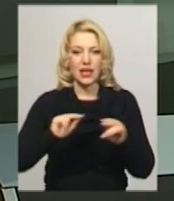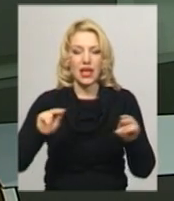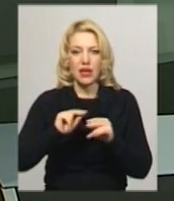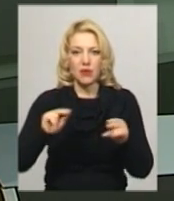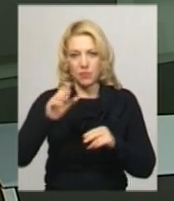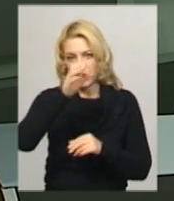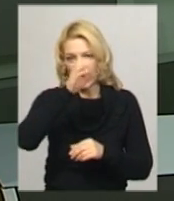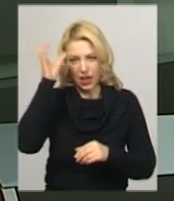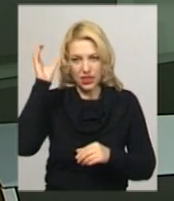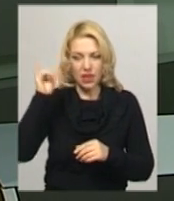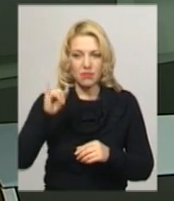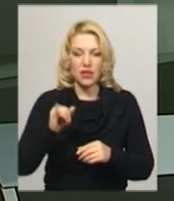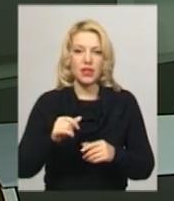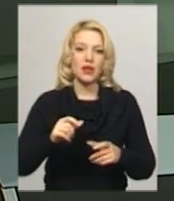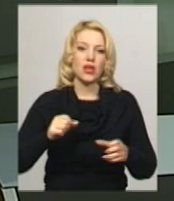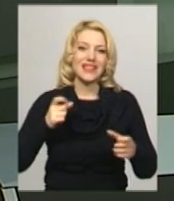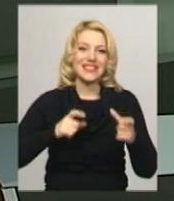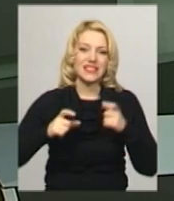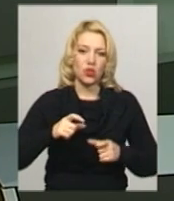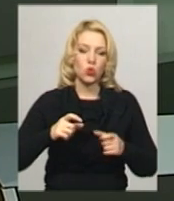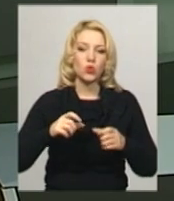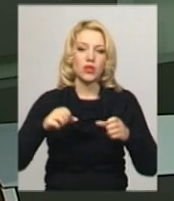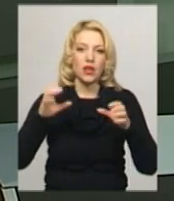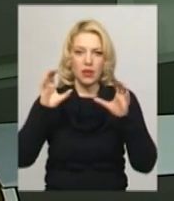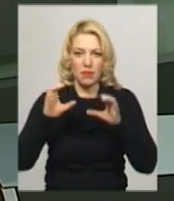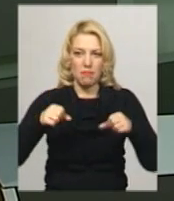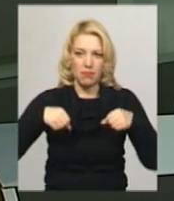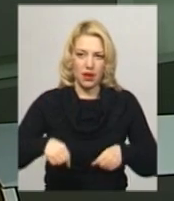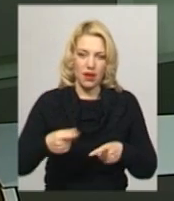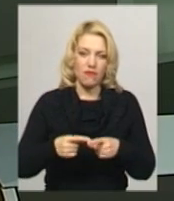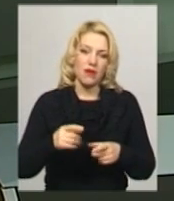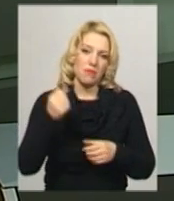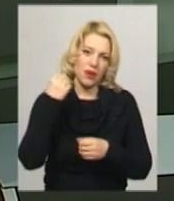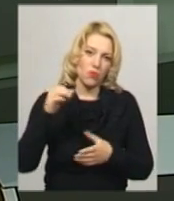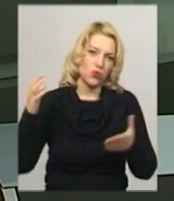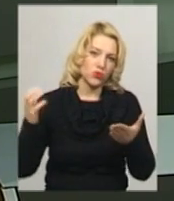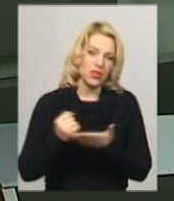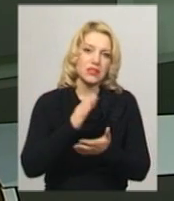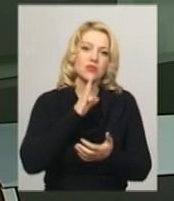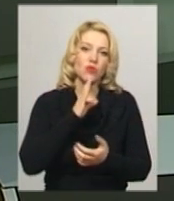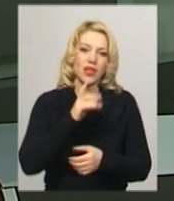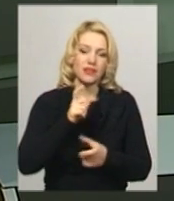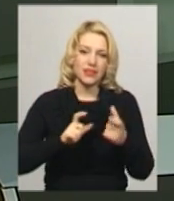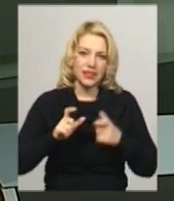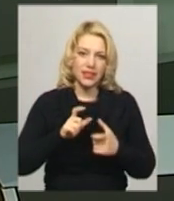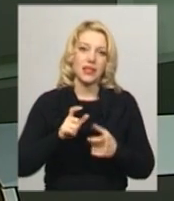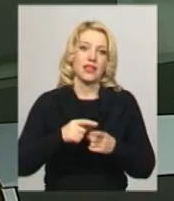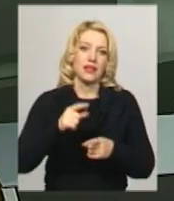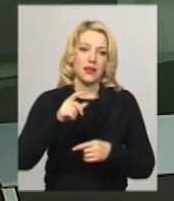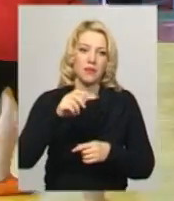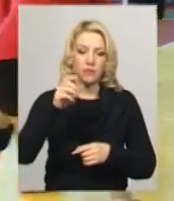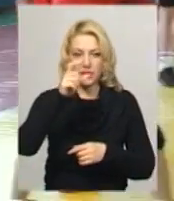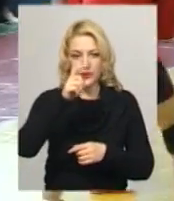Хмельницького університету управління та права. Перемогу отримали студентки педакадемії. Андрій Гумен розповість подробиці першого дня змагань.